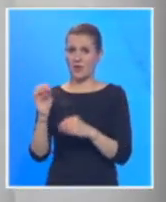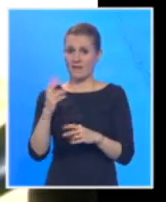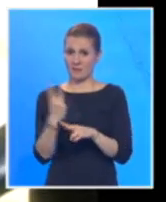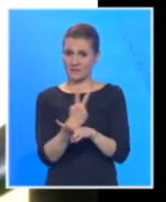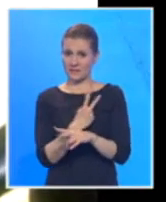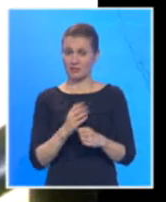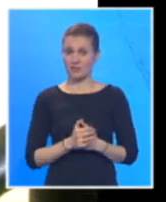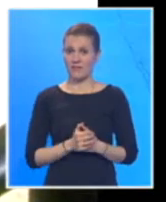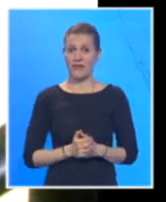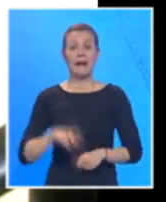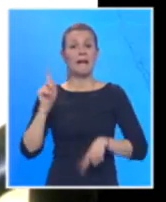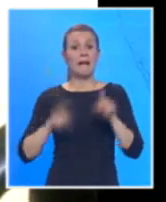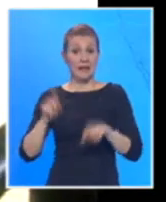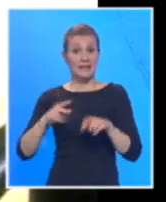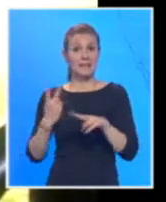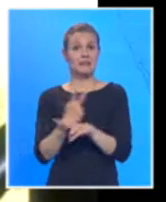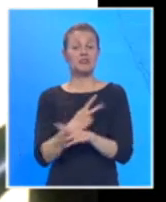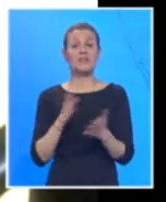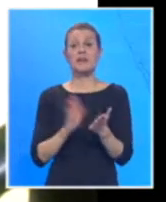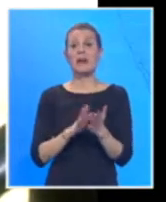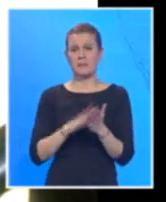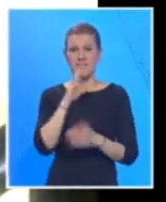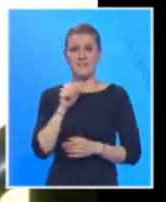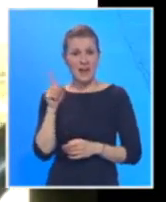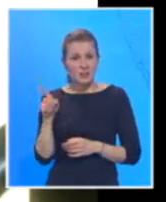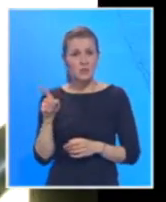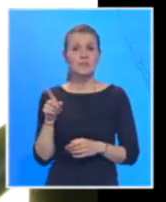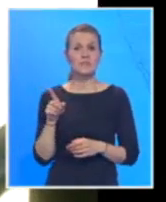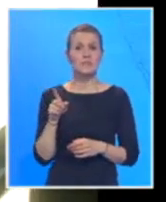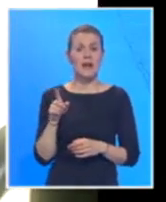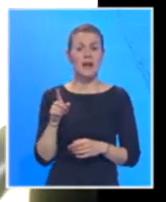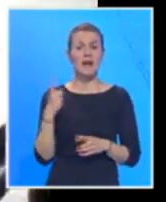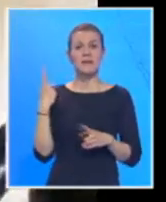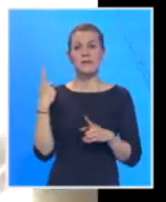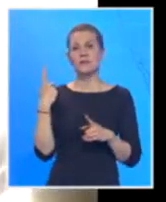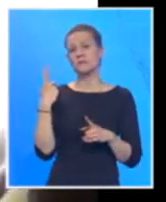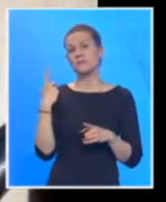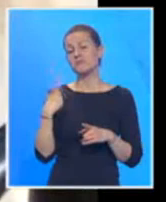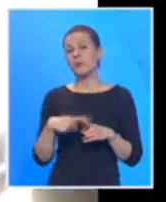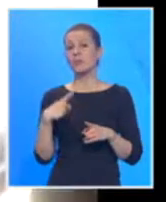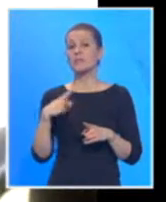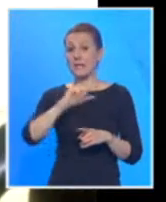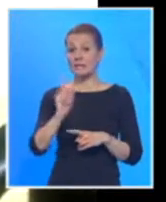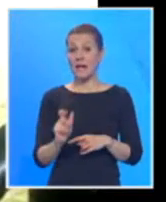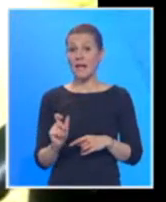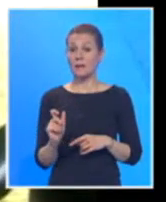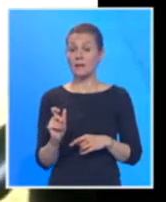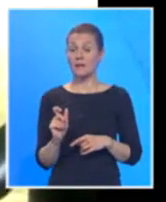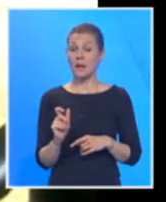nekim državama je to, na primjer Francuska i Italija,